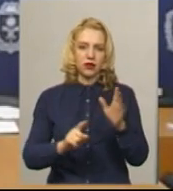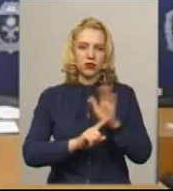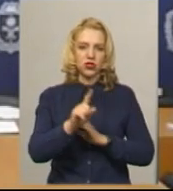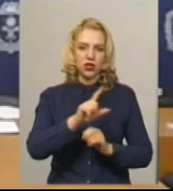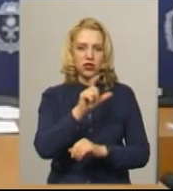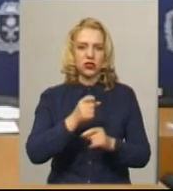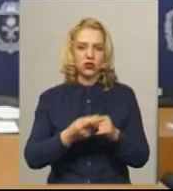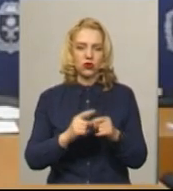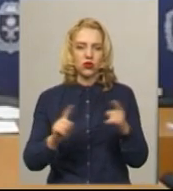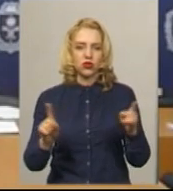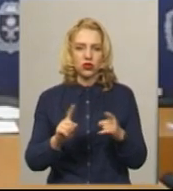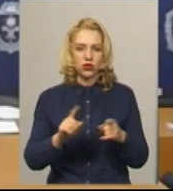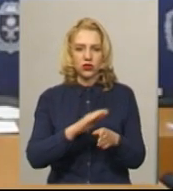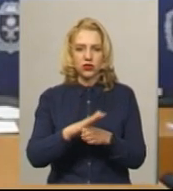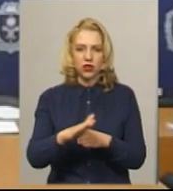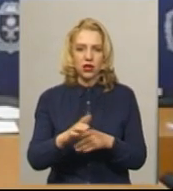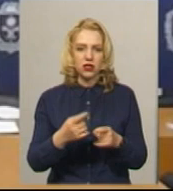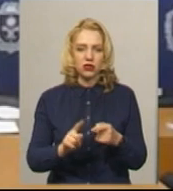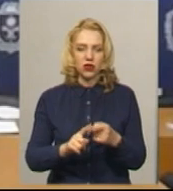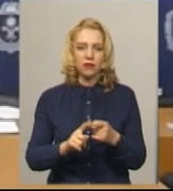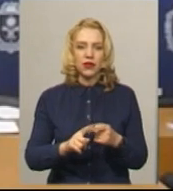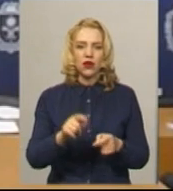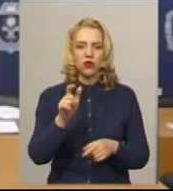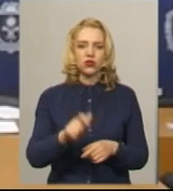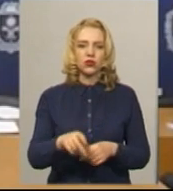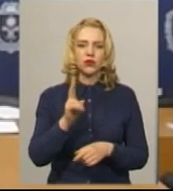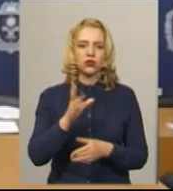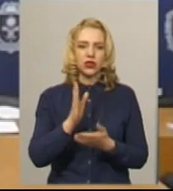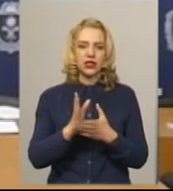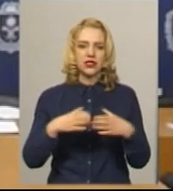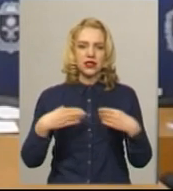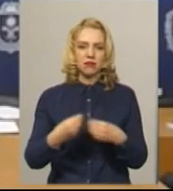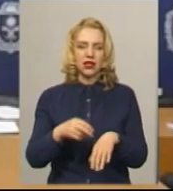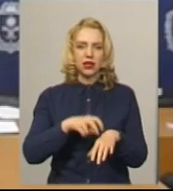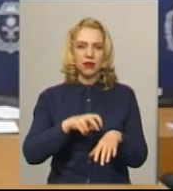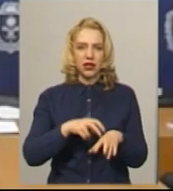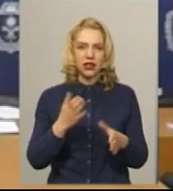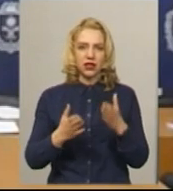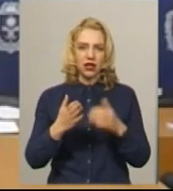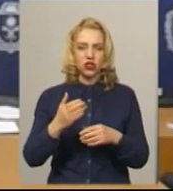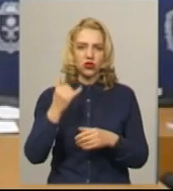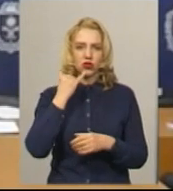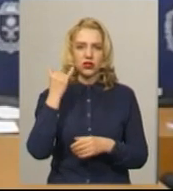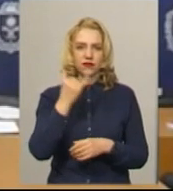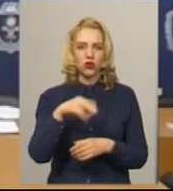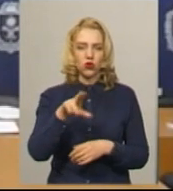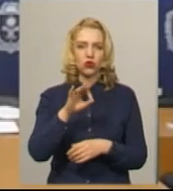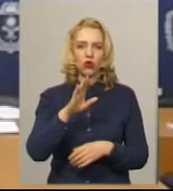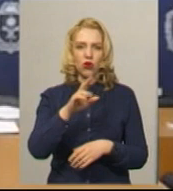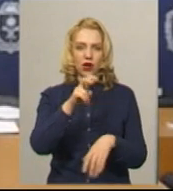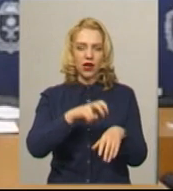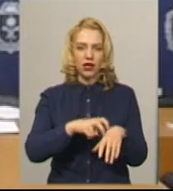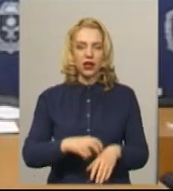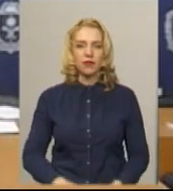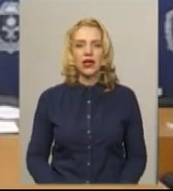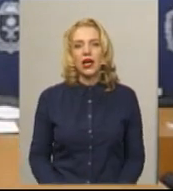того, що здійснює саме безпосередньо особа, яка є сімейним лікарем, якщо дзвінок надійшов до неї. Щодо відповідного, лікар